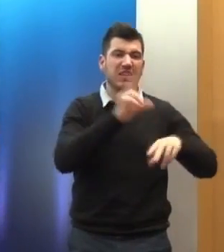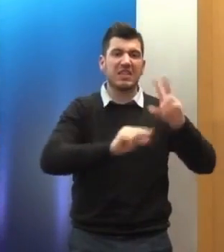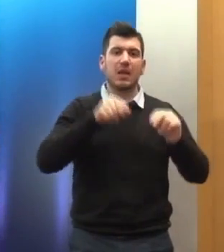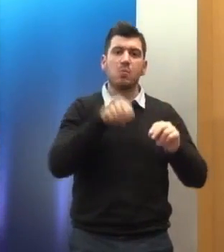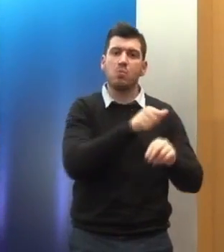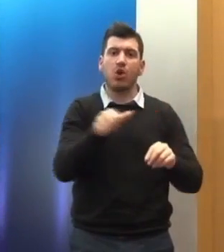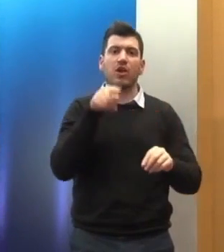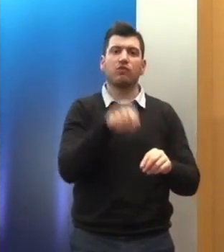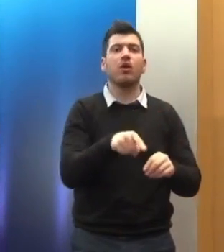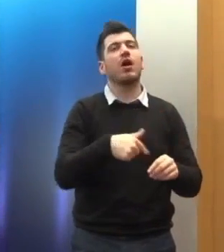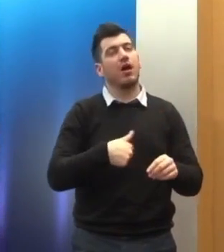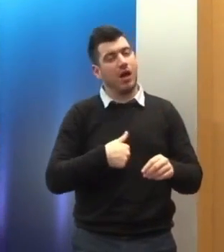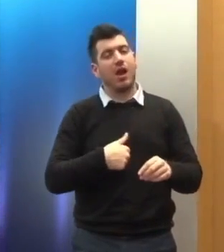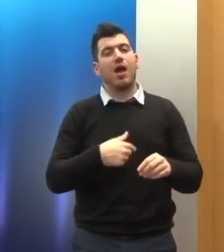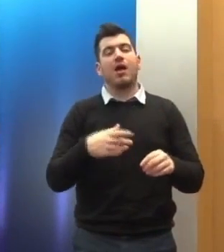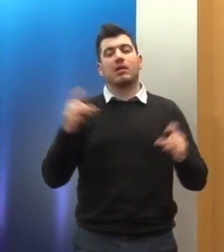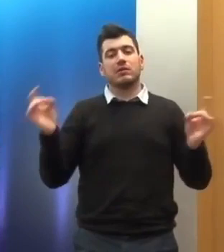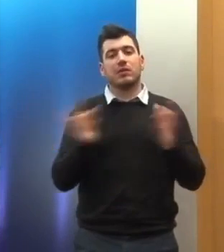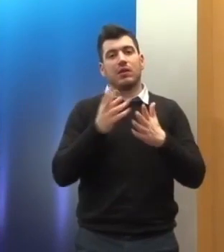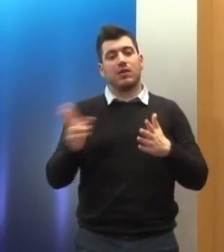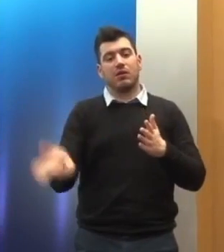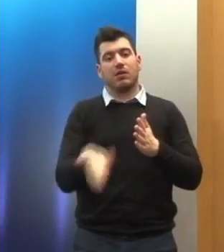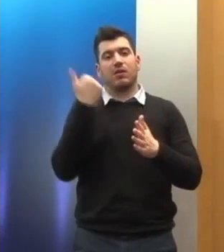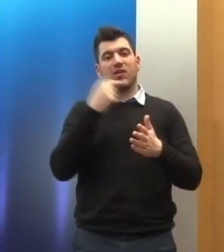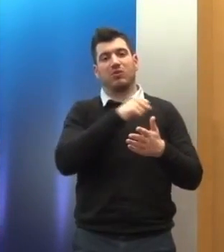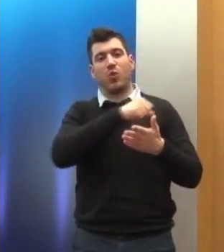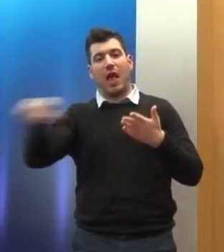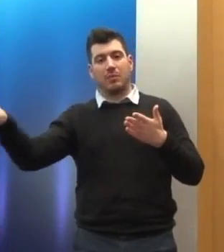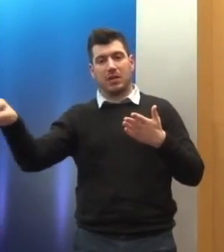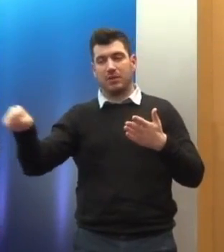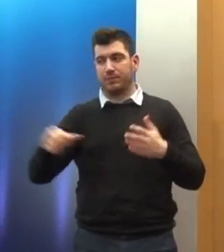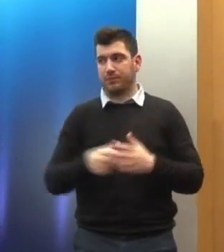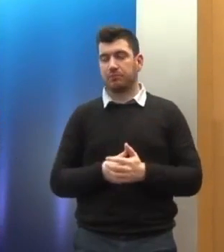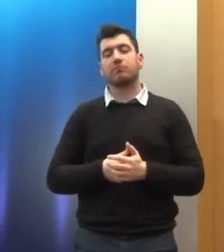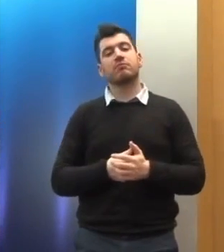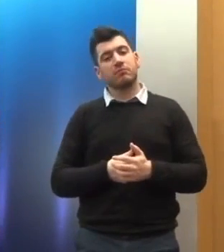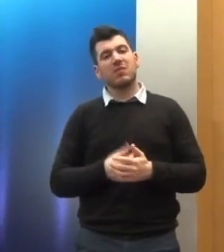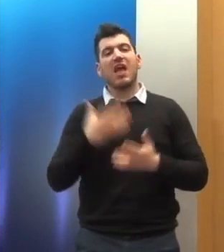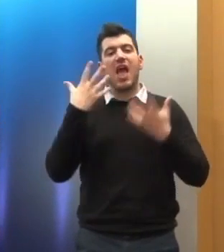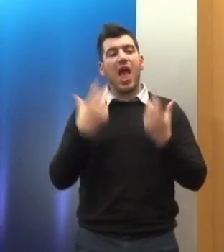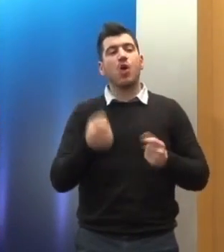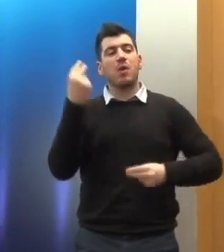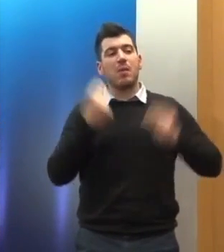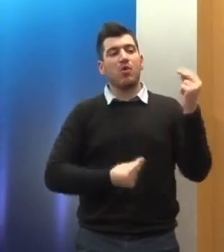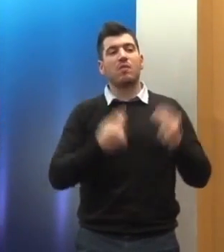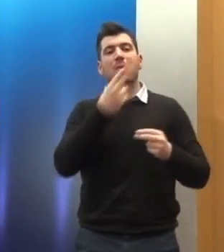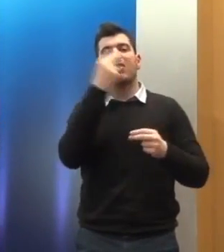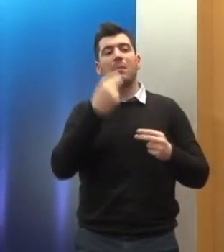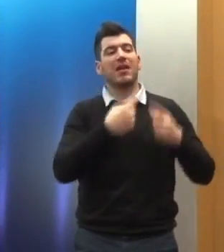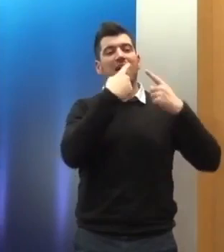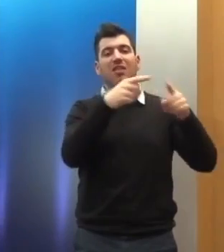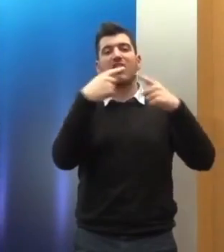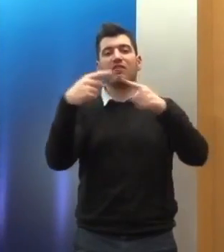αλλά έχουμε ένα ζήτημα με τα προβλήματα με τα θέματα εταιρότητας το οποίο θα έπρεπε πίσω να το ξαναδούμε